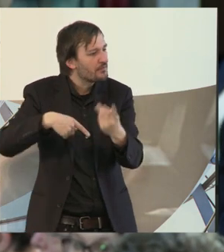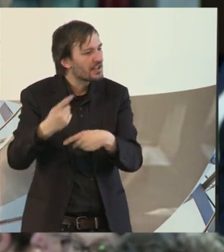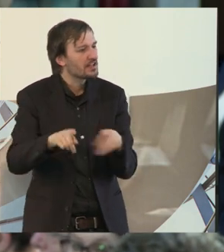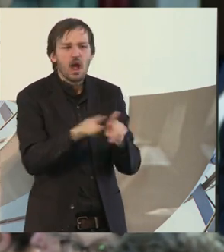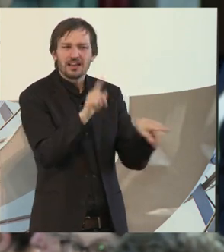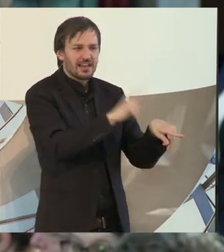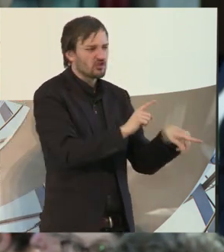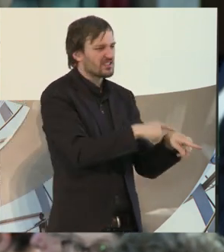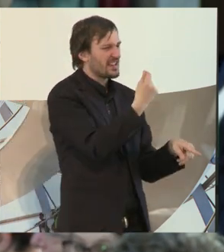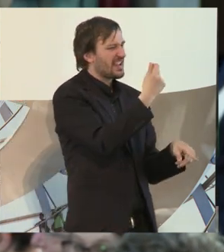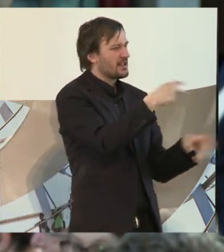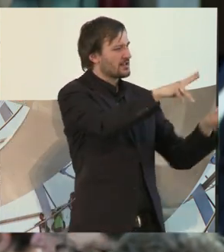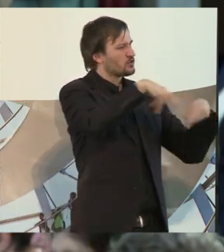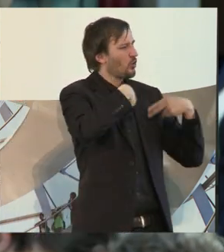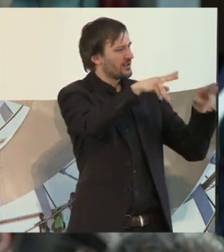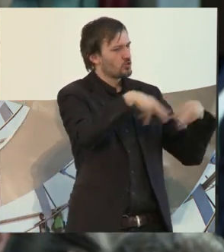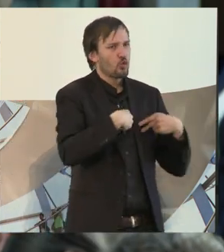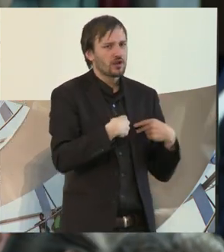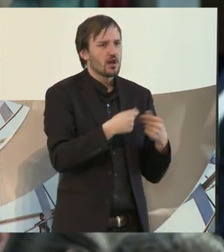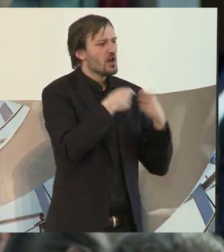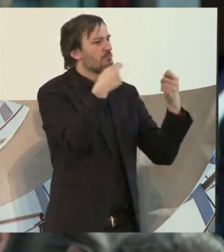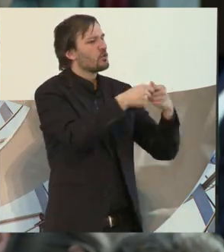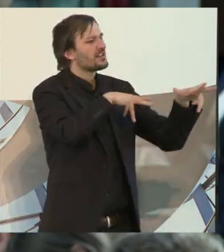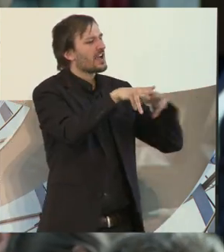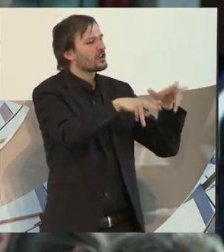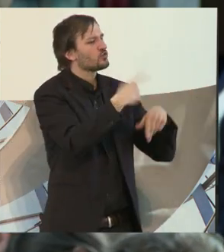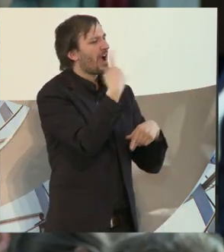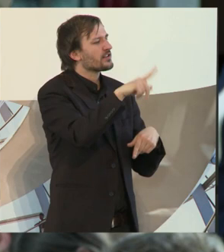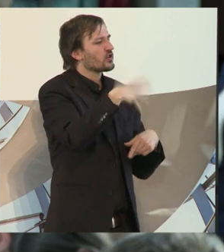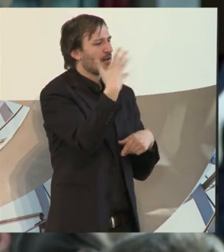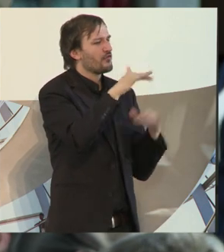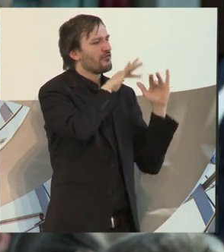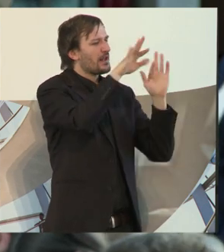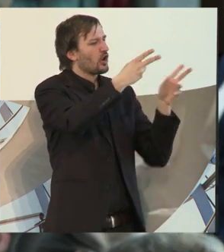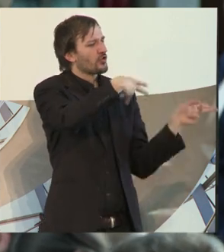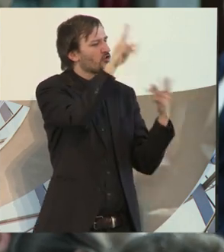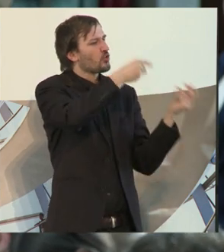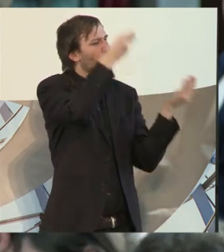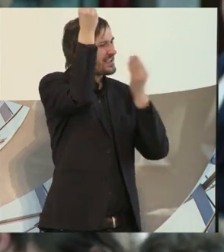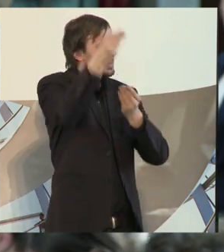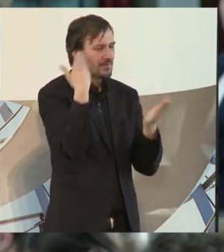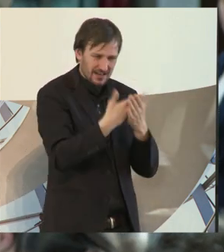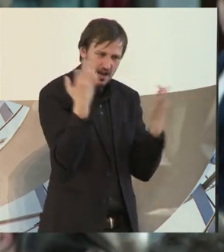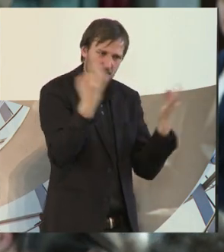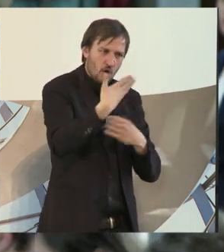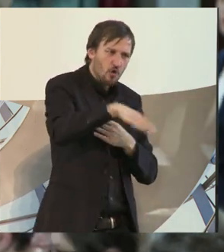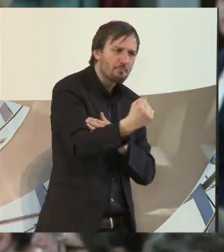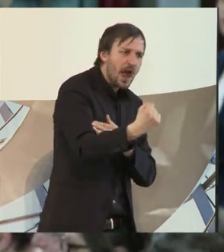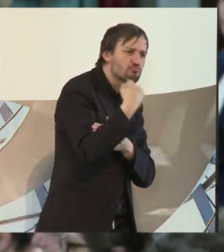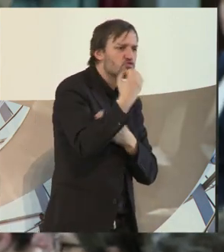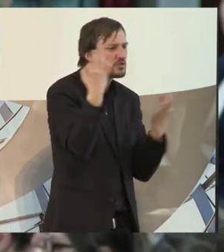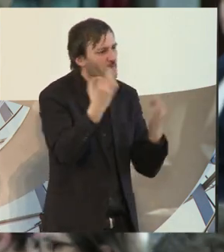zurückgegeben. Die Bundesagentur hat, glaube ich, anderthalb Milliarden zurückgegeben. Also ich finde, es braucht mehr Mut und es braucht mehr